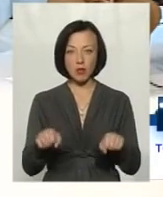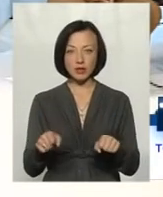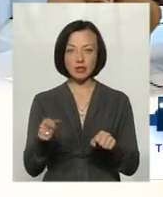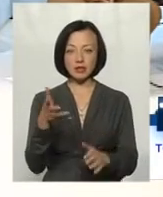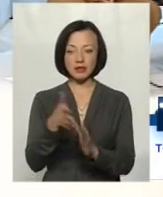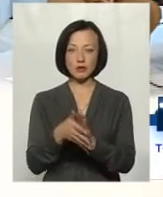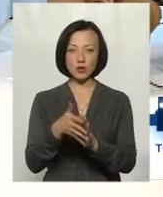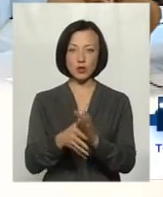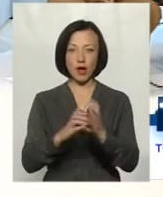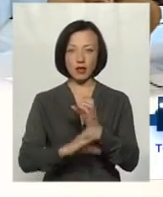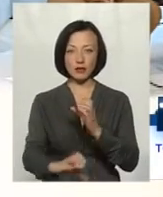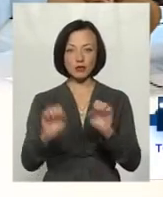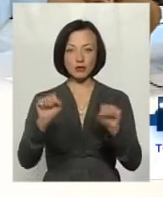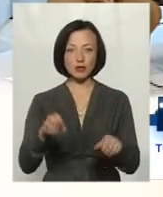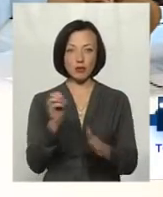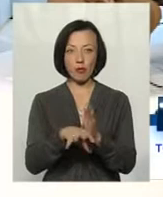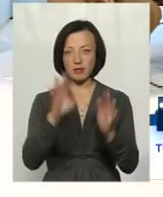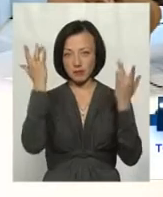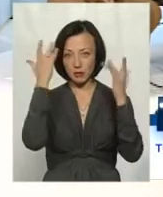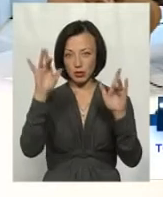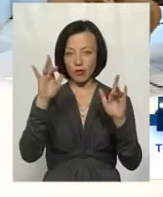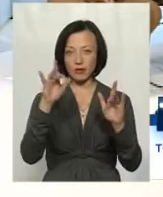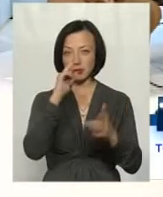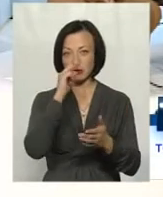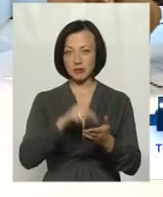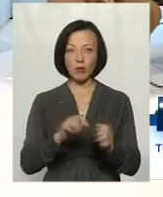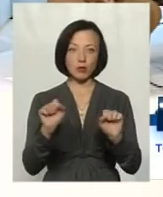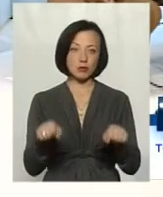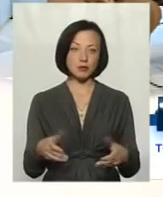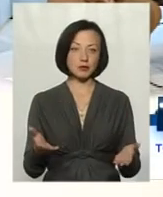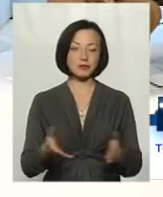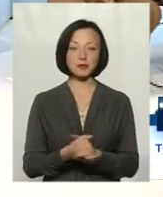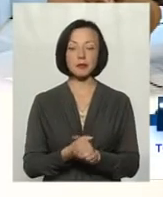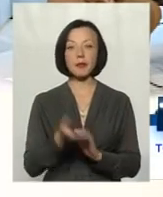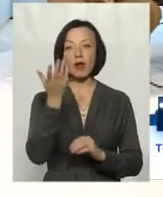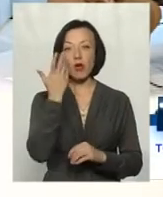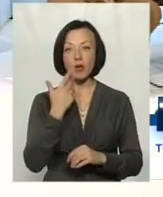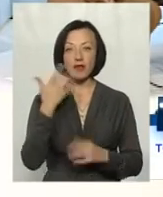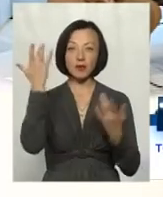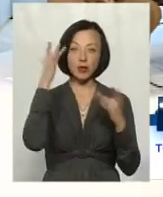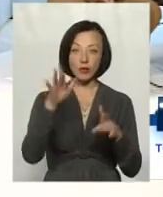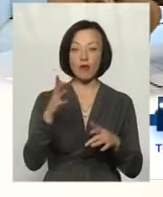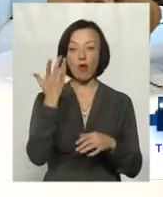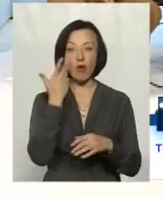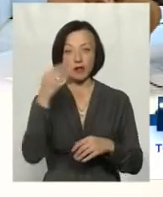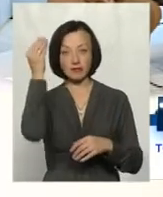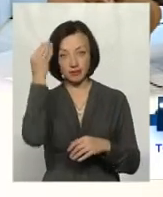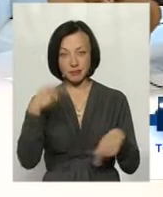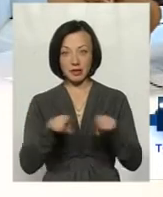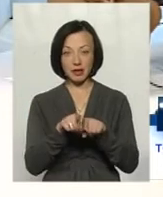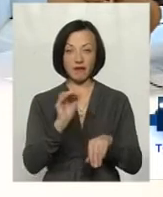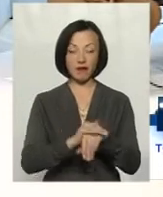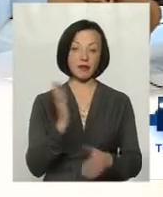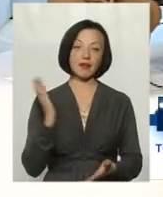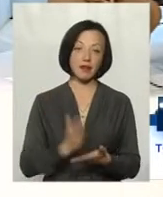каналізацію бути так випадково заведений, а можливо свідомо? Коли випадково, коли свідомо такі факти є, вони і